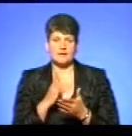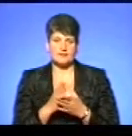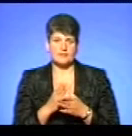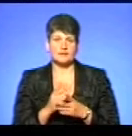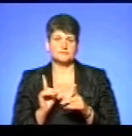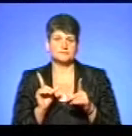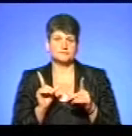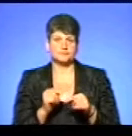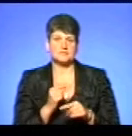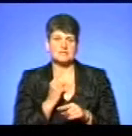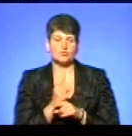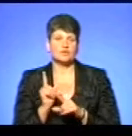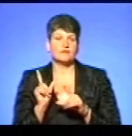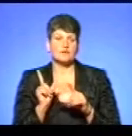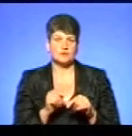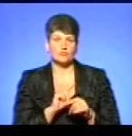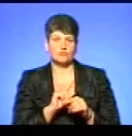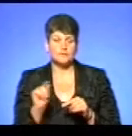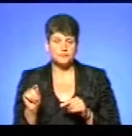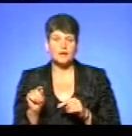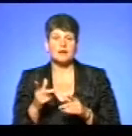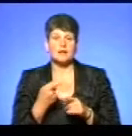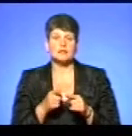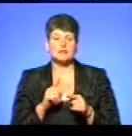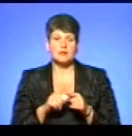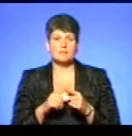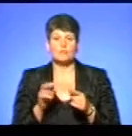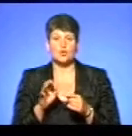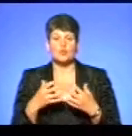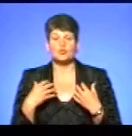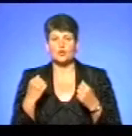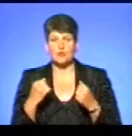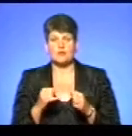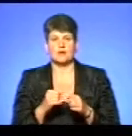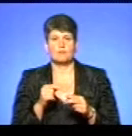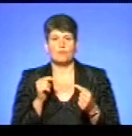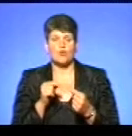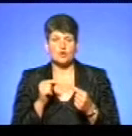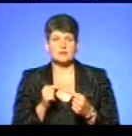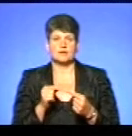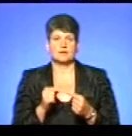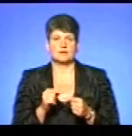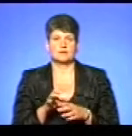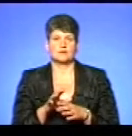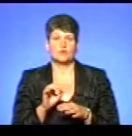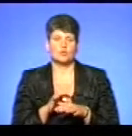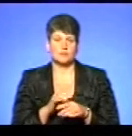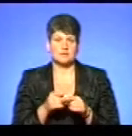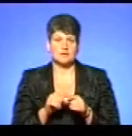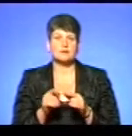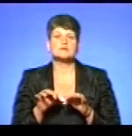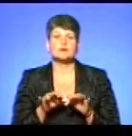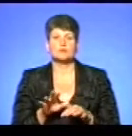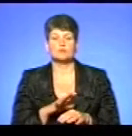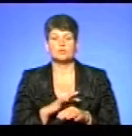проводяться ті всі заходи, відповідно до чинної інструкції, щодо оздоровлення і запобігання поширення даного захворювання. Розкрийте, будь ласка детальніше, які заходи